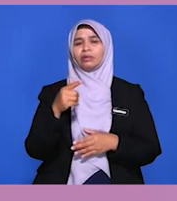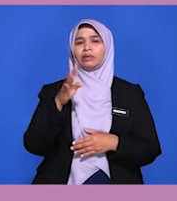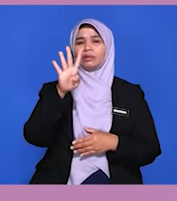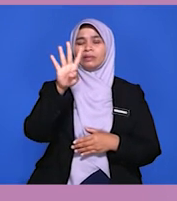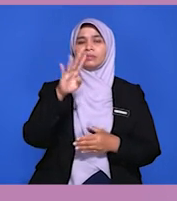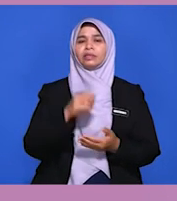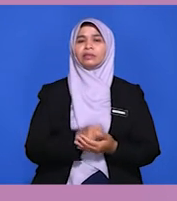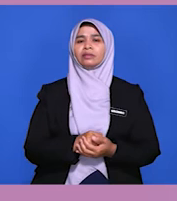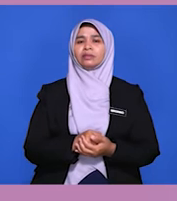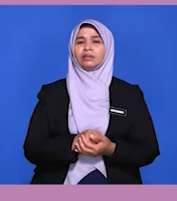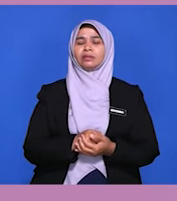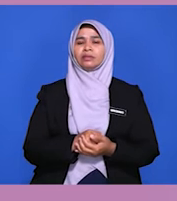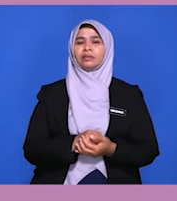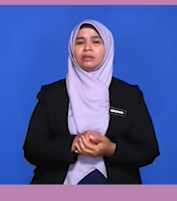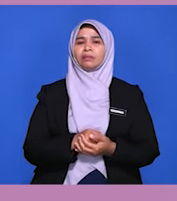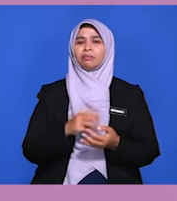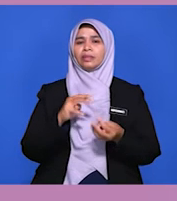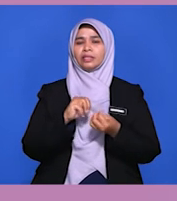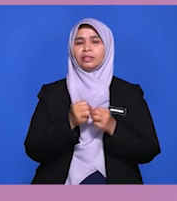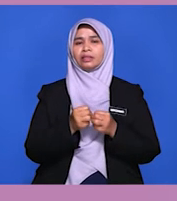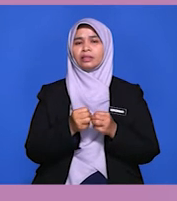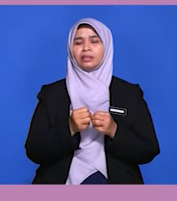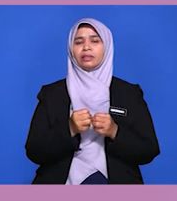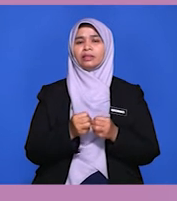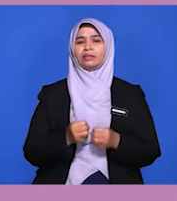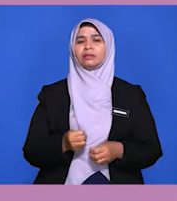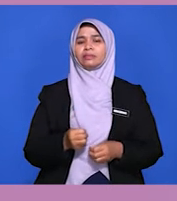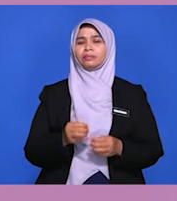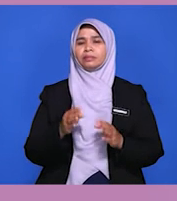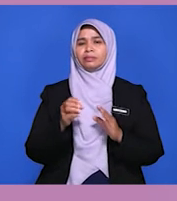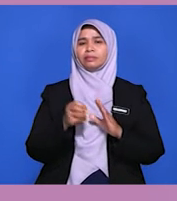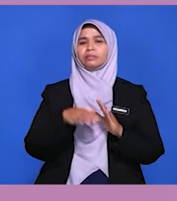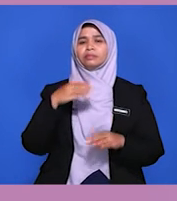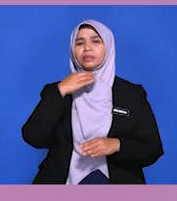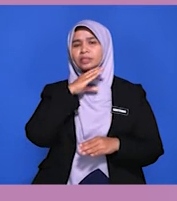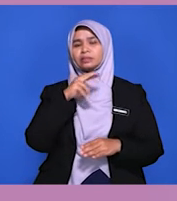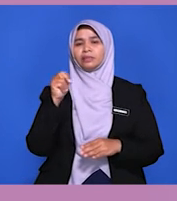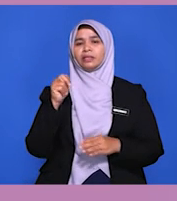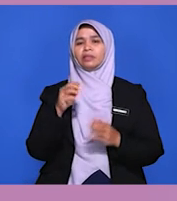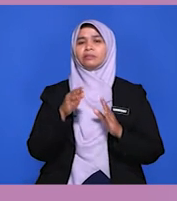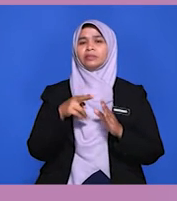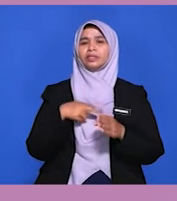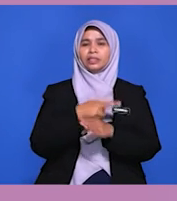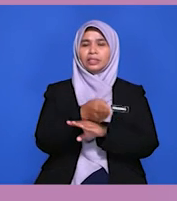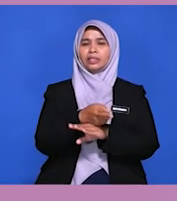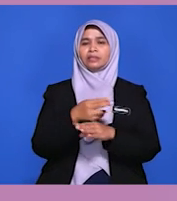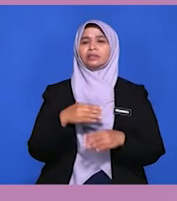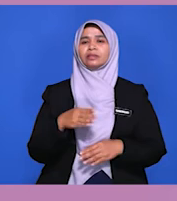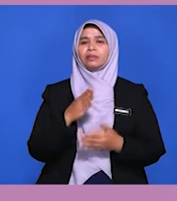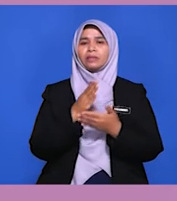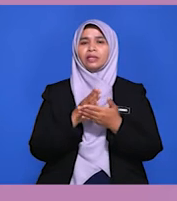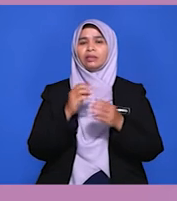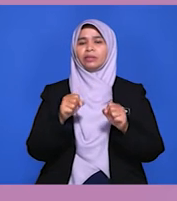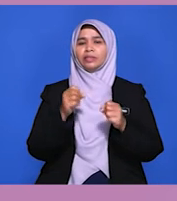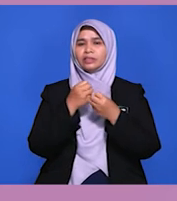Manfaat yang keempat ataupun idea yang keempat sekarang ini ialah yang Malaysia boleh dapat ialah masalah pencemaran merentas